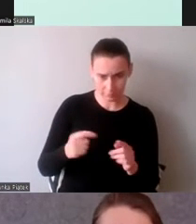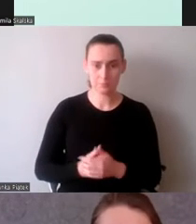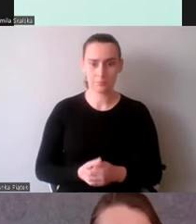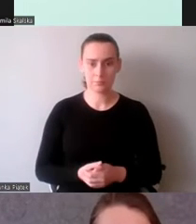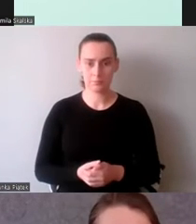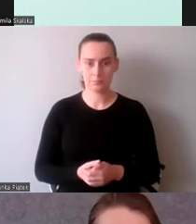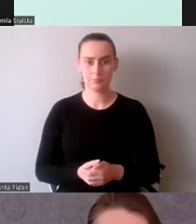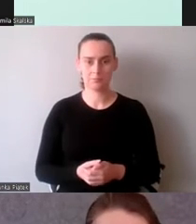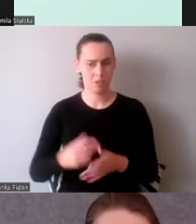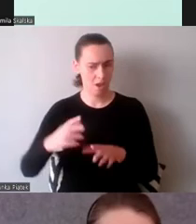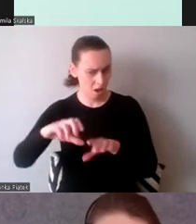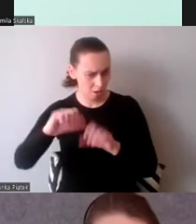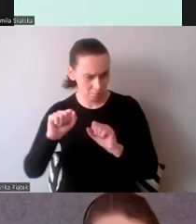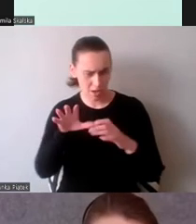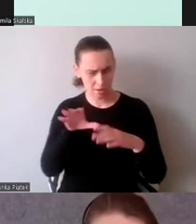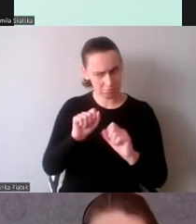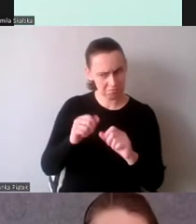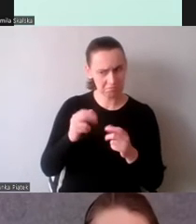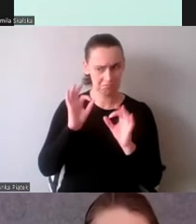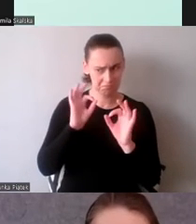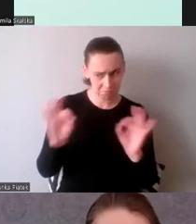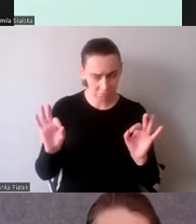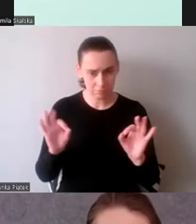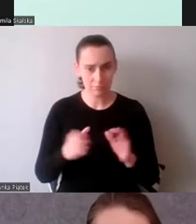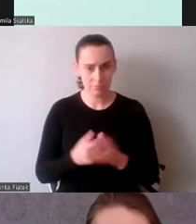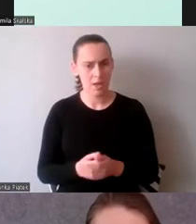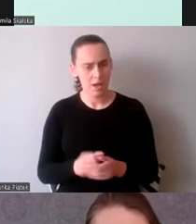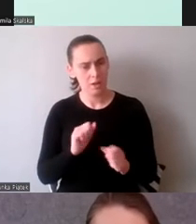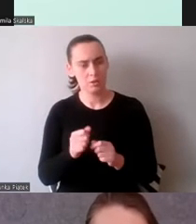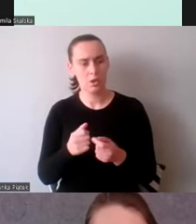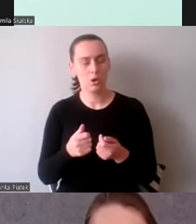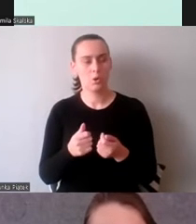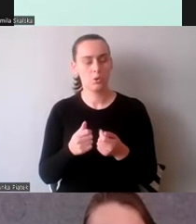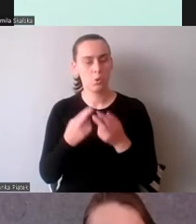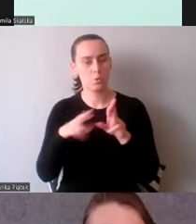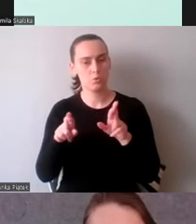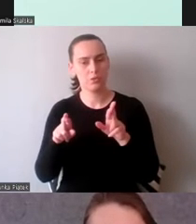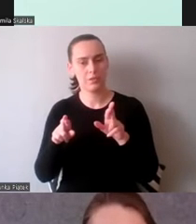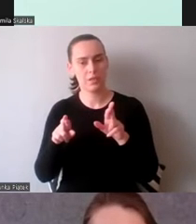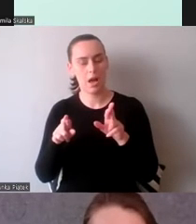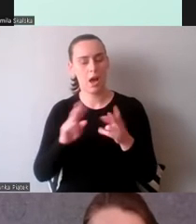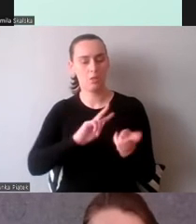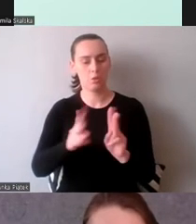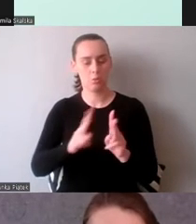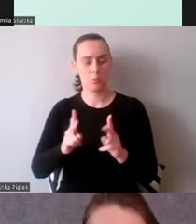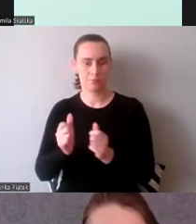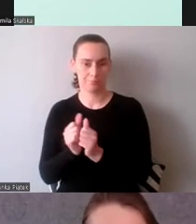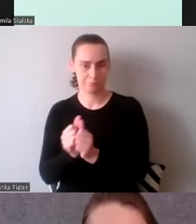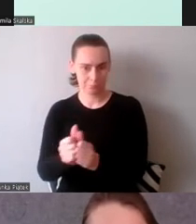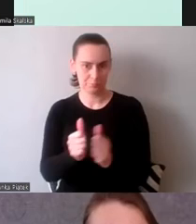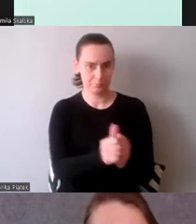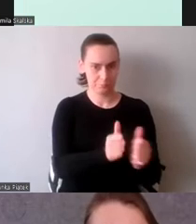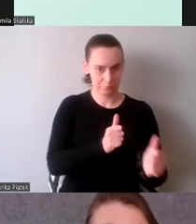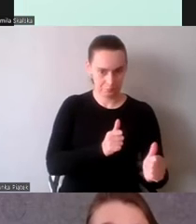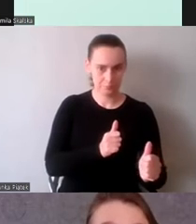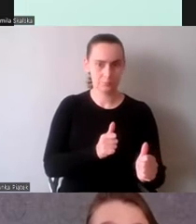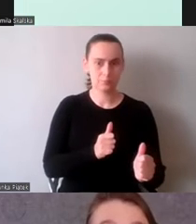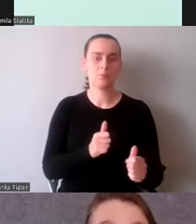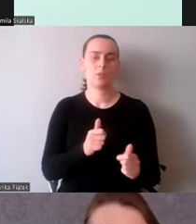Jest pewna różnica między tłumaczniem konsekutywnym i smultanicznym. Są pewne wyzwania w tłumaczeniu dialogowym,